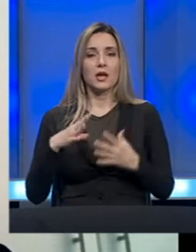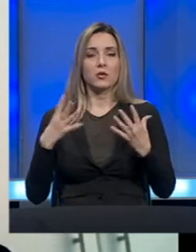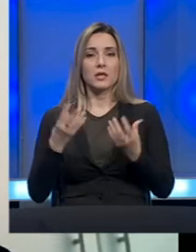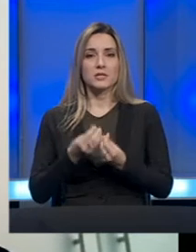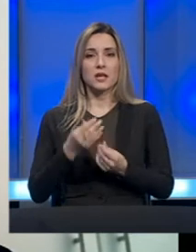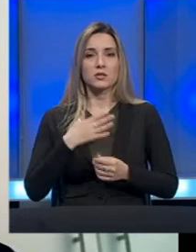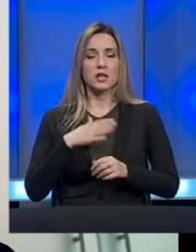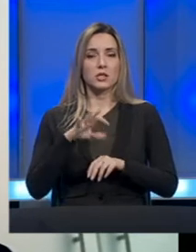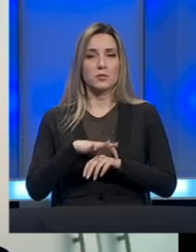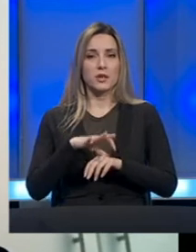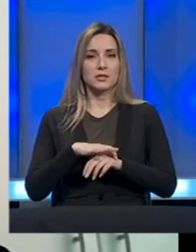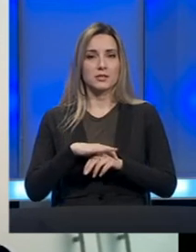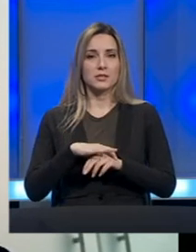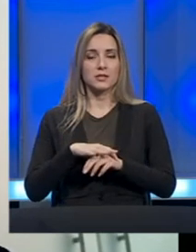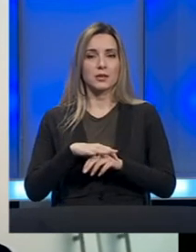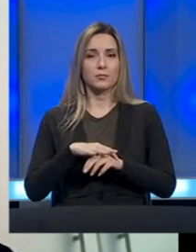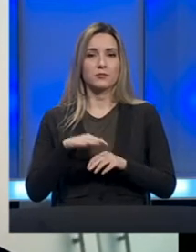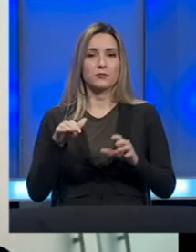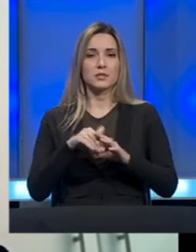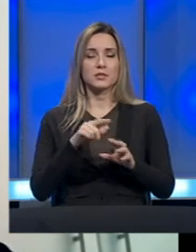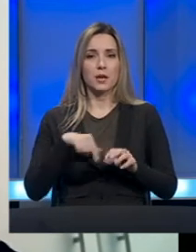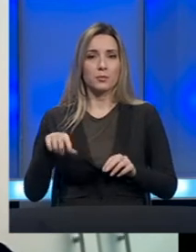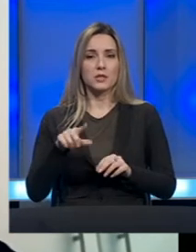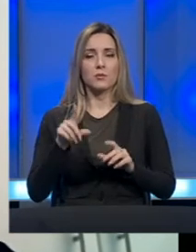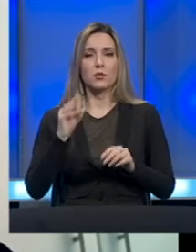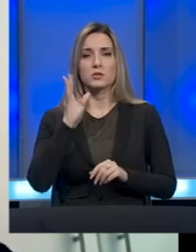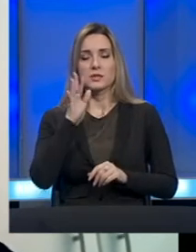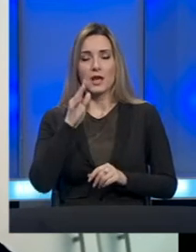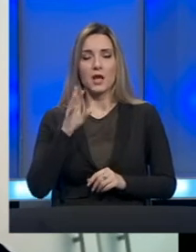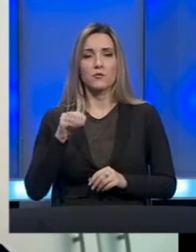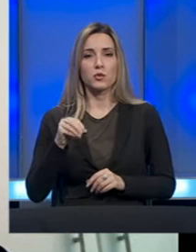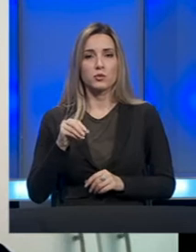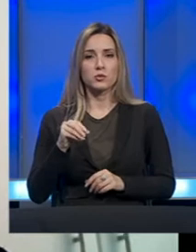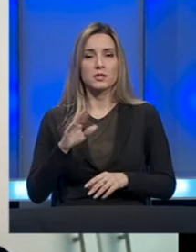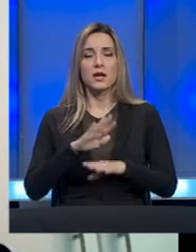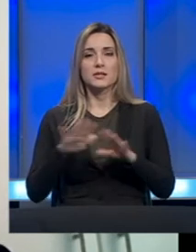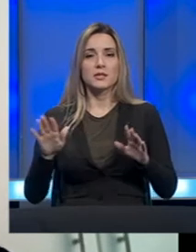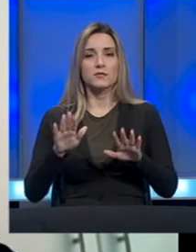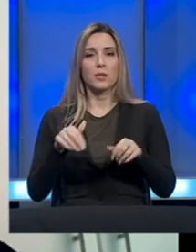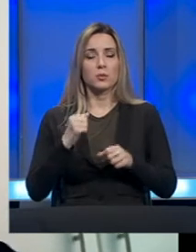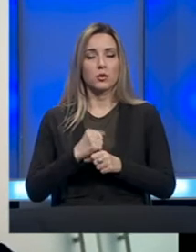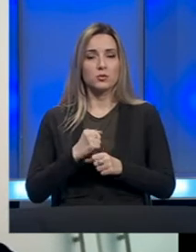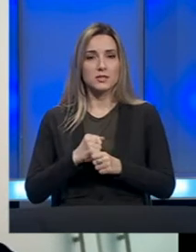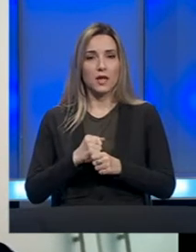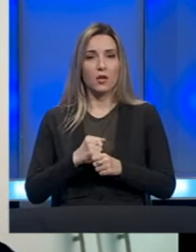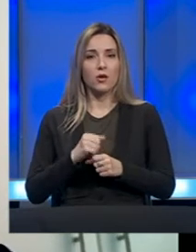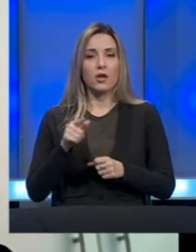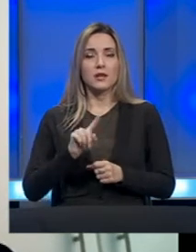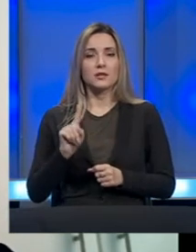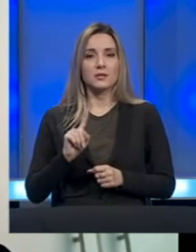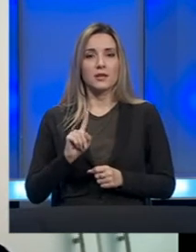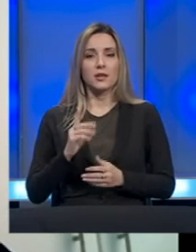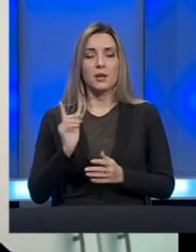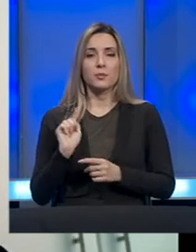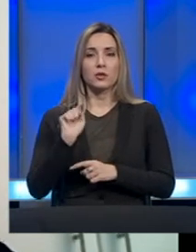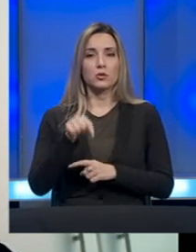našim medicinskim osobljom, i u Sarajevu i u Tuzli, stvarno se sve poduzelo da ne da je Bože